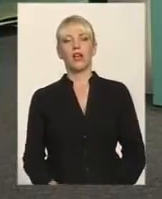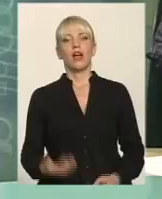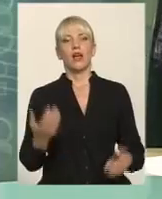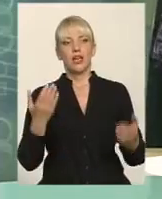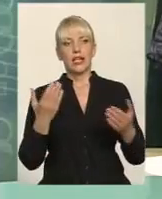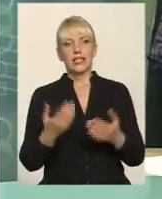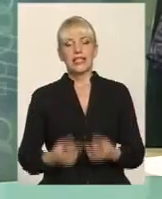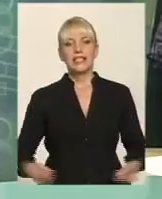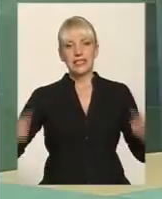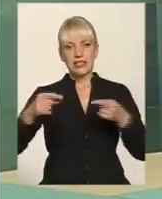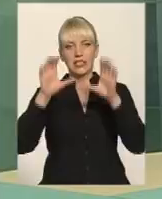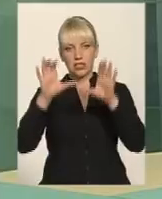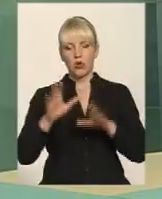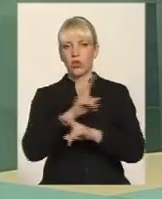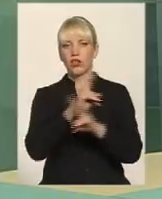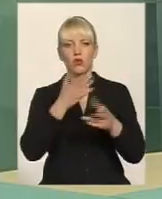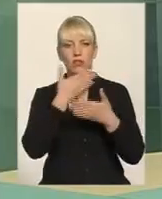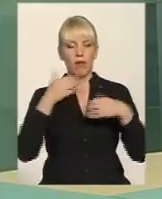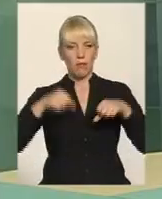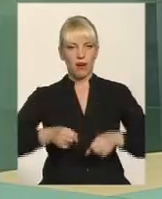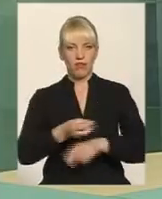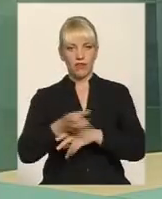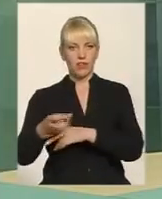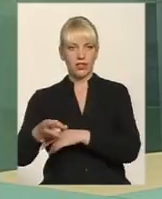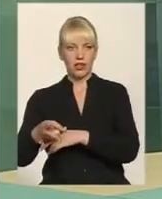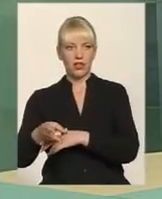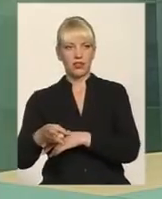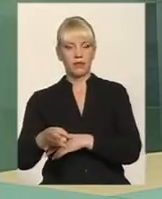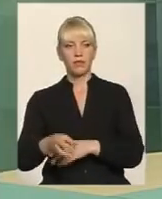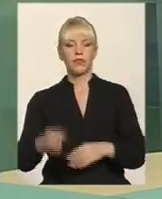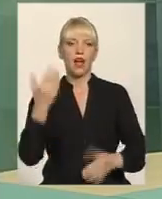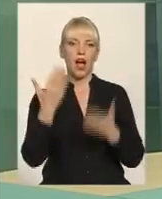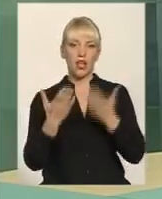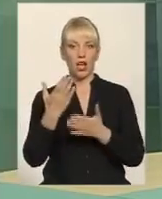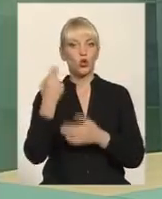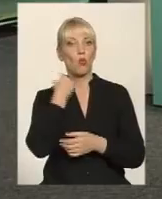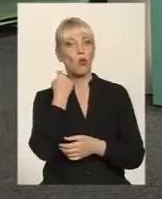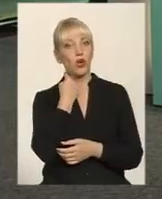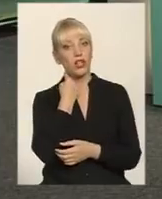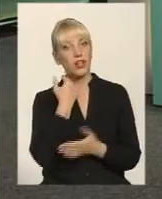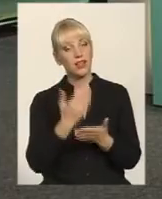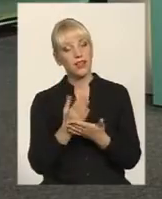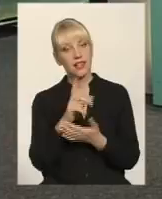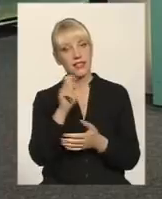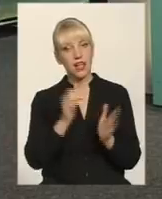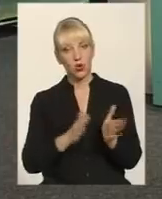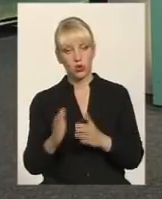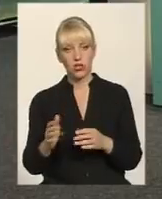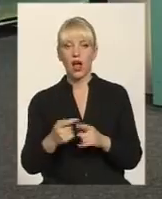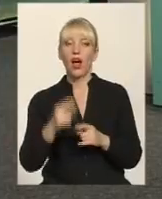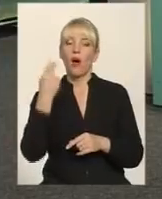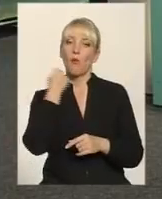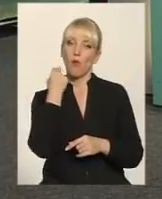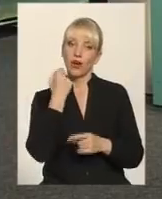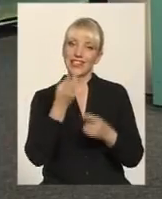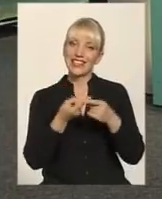згідно закону, виселити ніхто не має права. На кого мають лягти борги? Борги комунальні – це інше питання. Вони